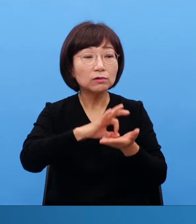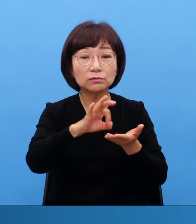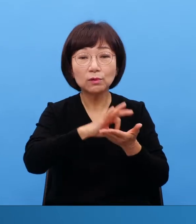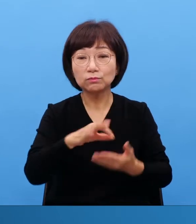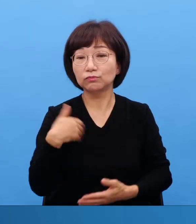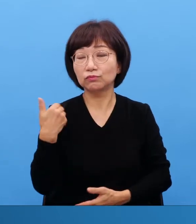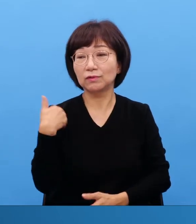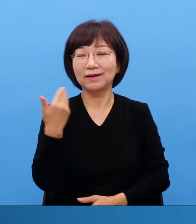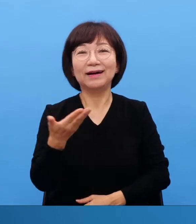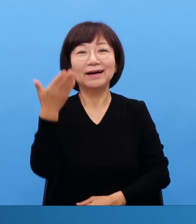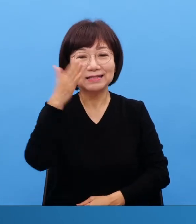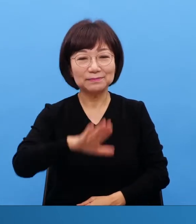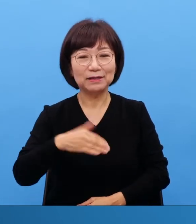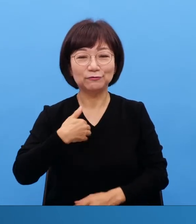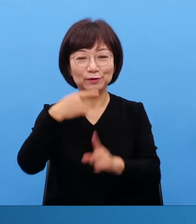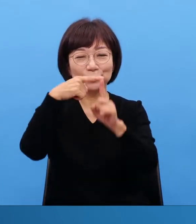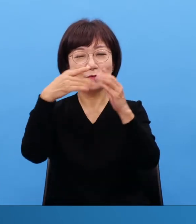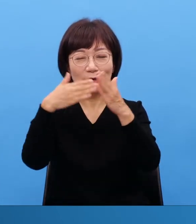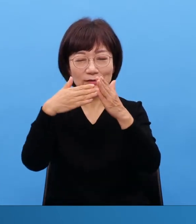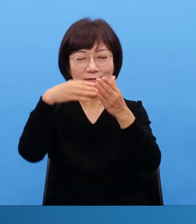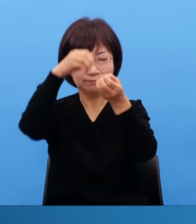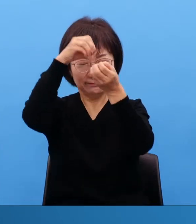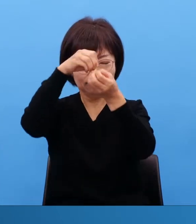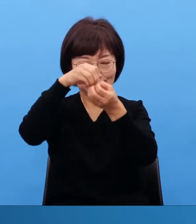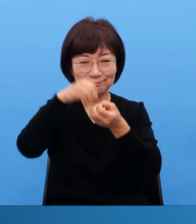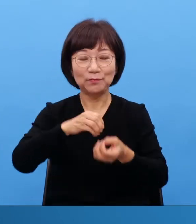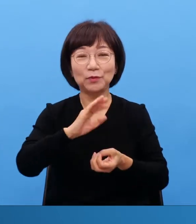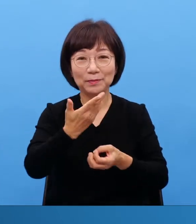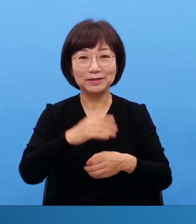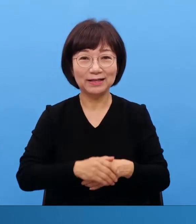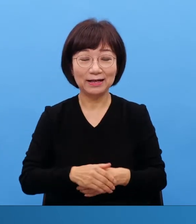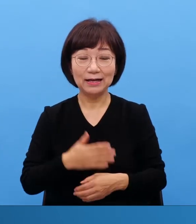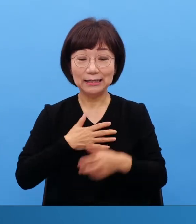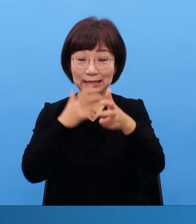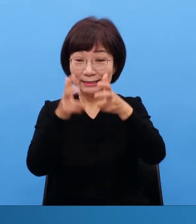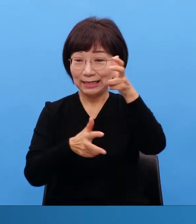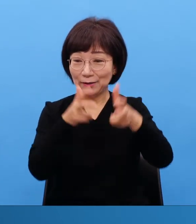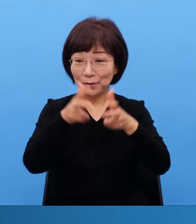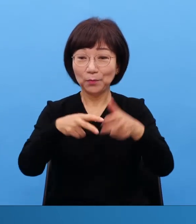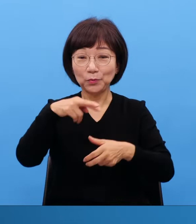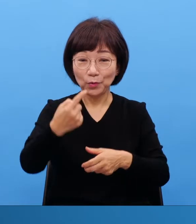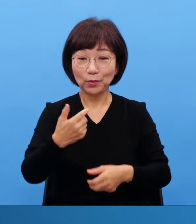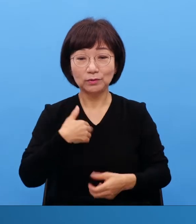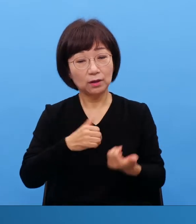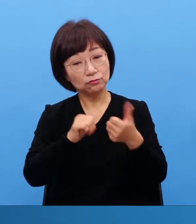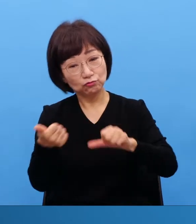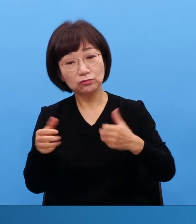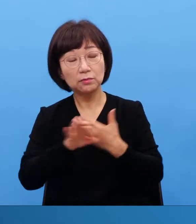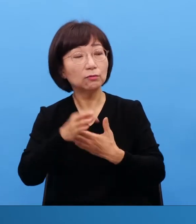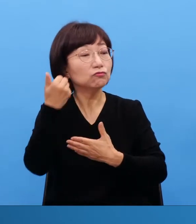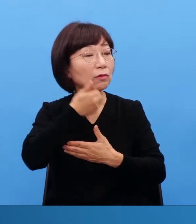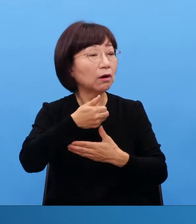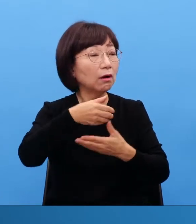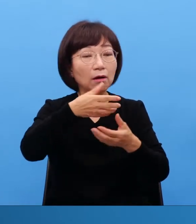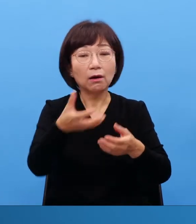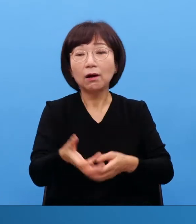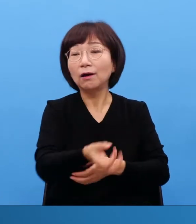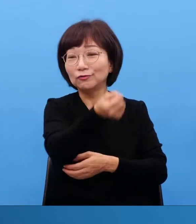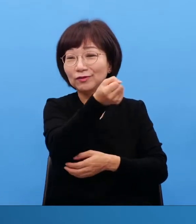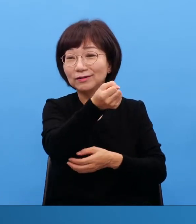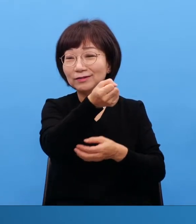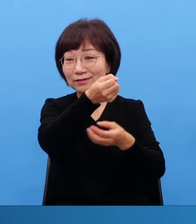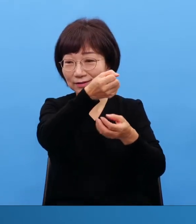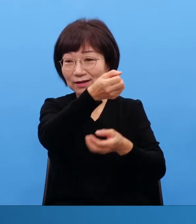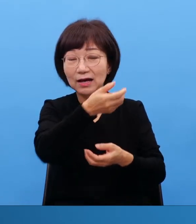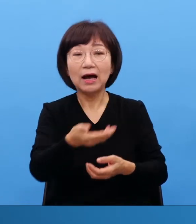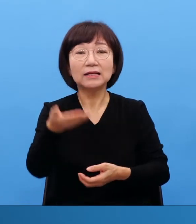여러분 산업도 다른 사람 거 되지만은 교회는 영원히 남아있는데 그 들어가면 완전히 아 이게